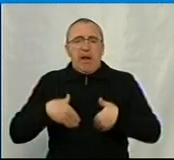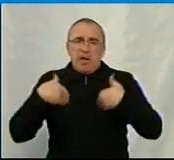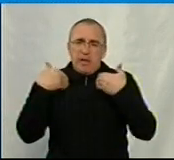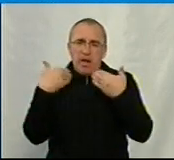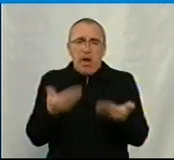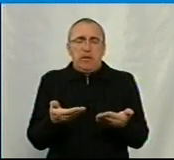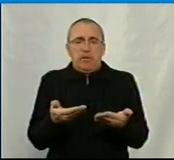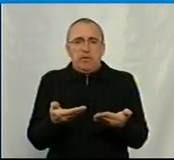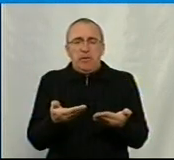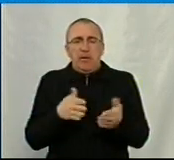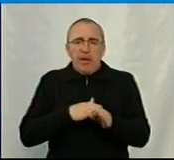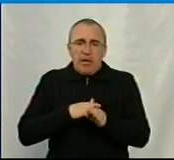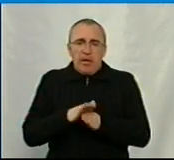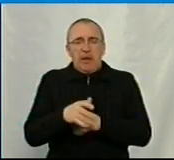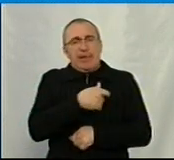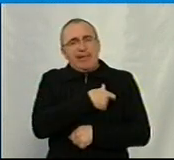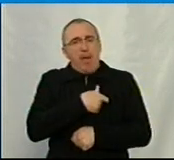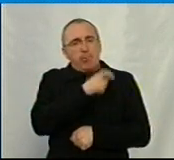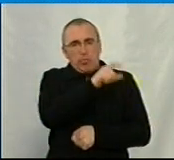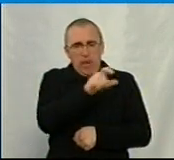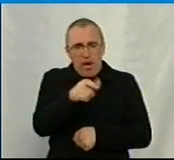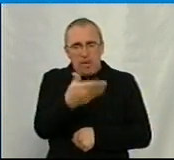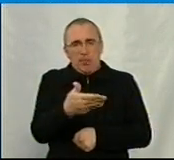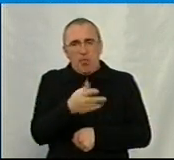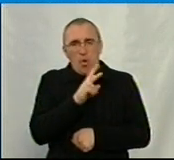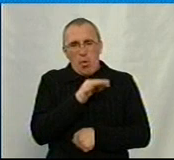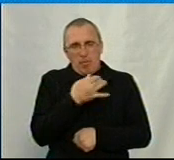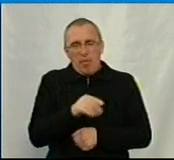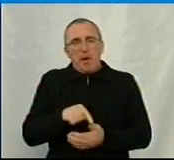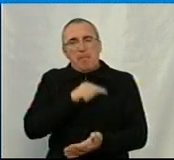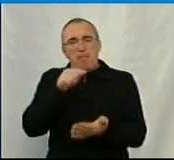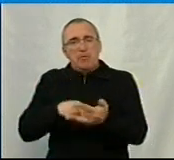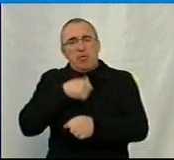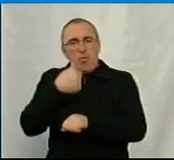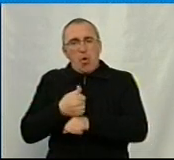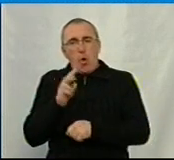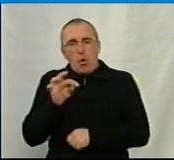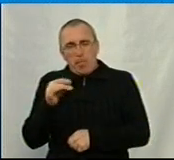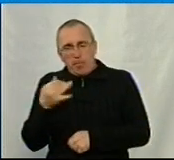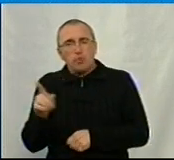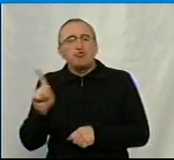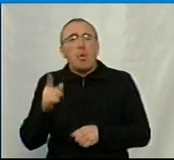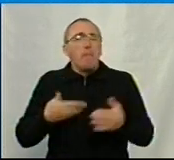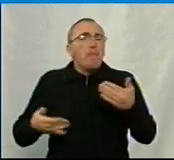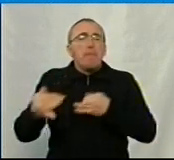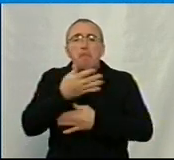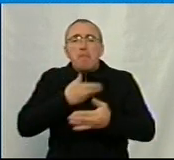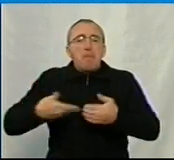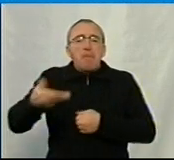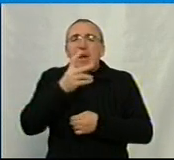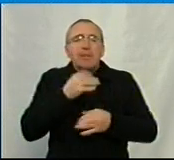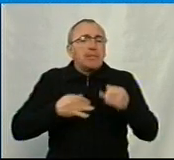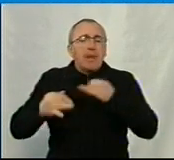реалізувати депутатам Кропивницьким, міському голові Кропивницького? Тобто, про що ми поки що не говоримо?